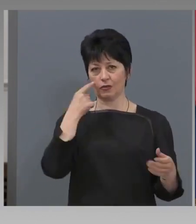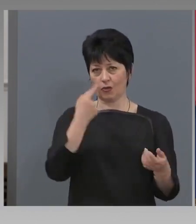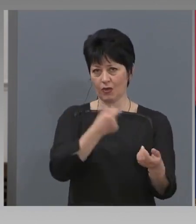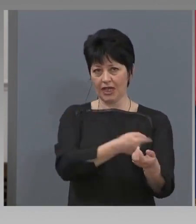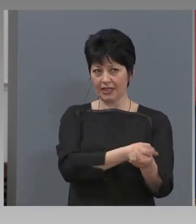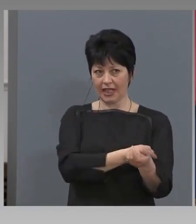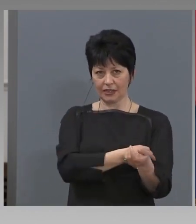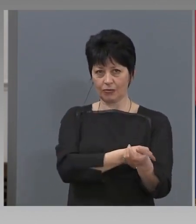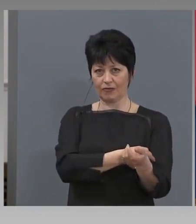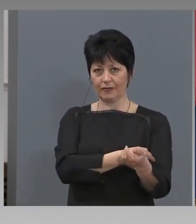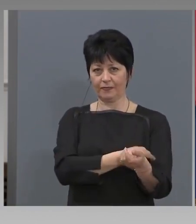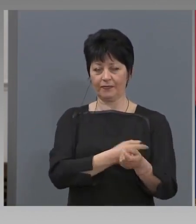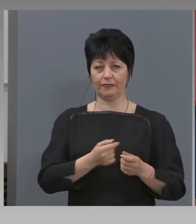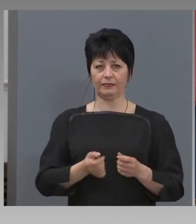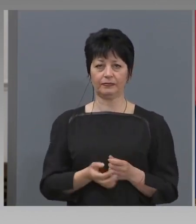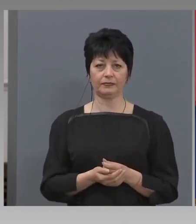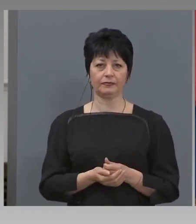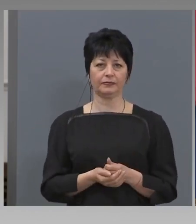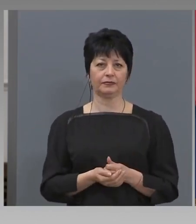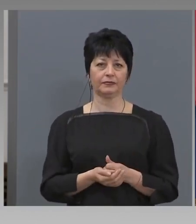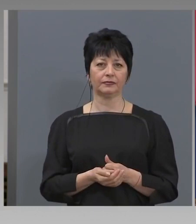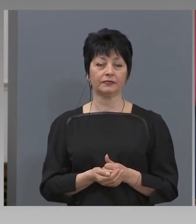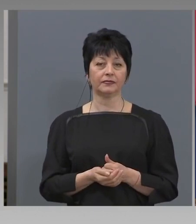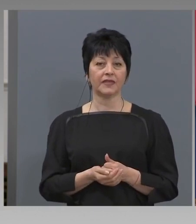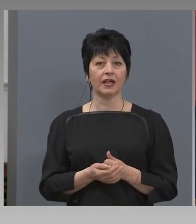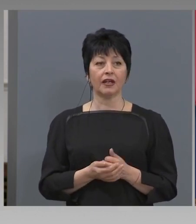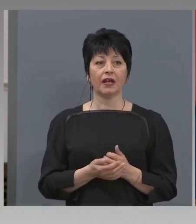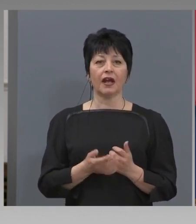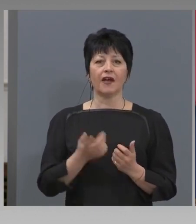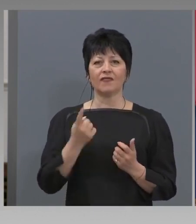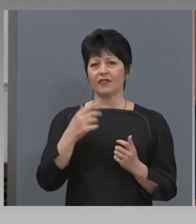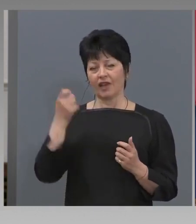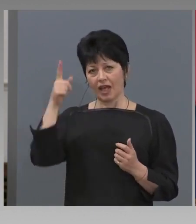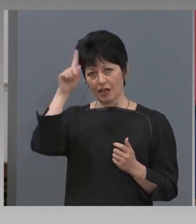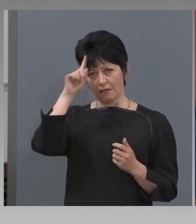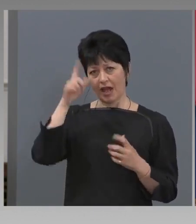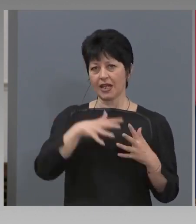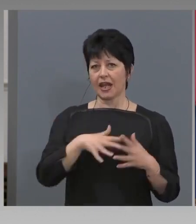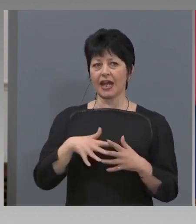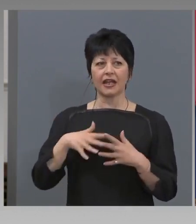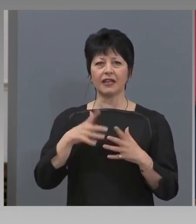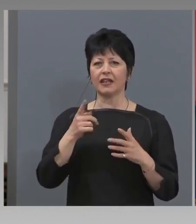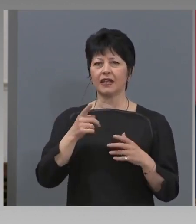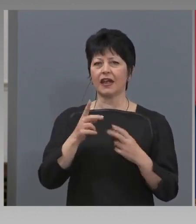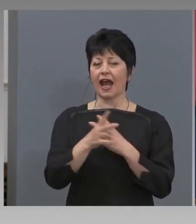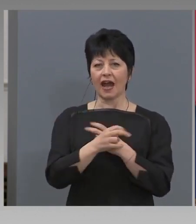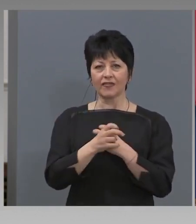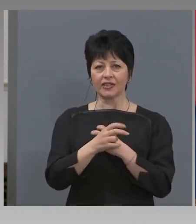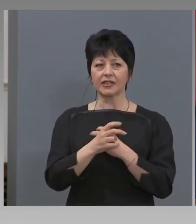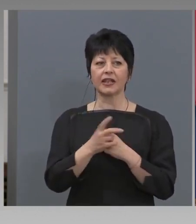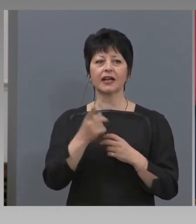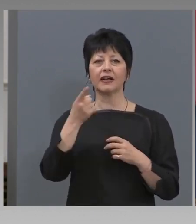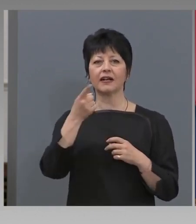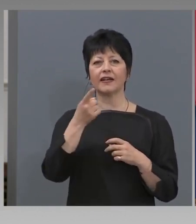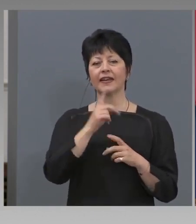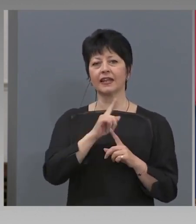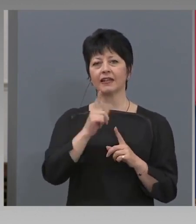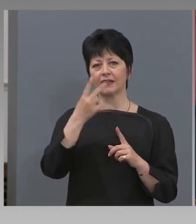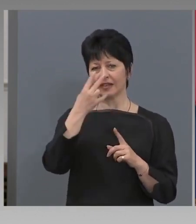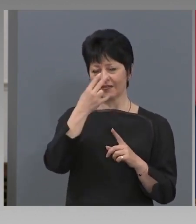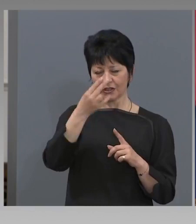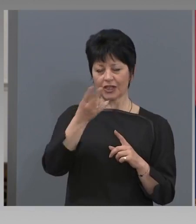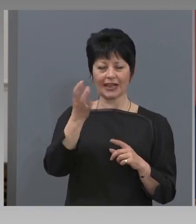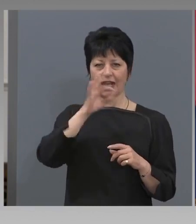казват, че не е дошъл момент от резултатите, които получават. Си рече, до този момент всичко, което сме